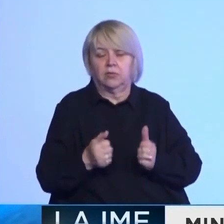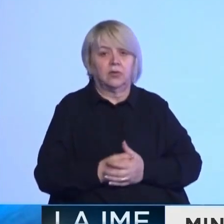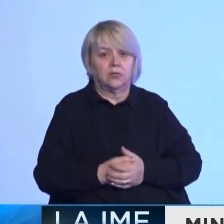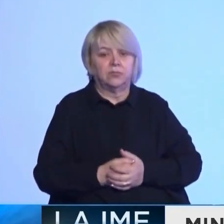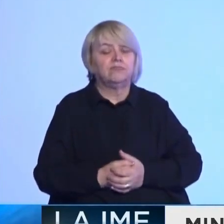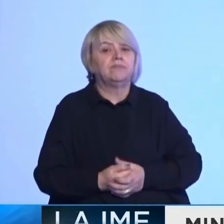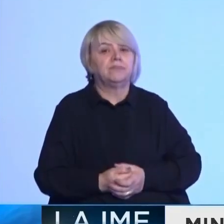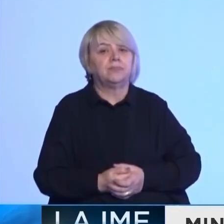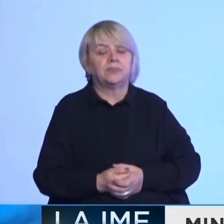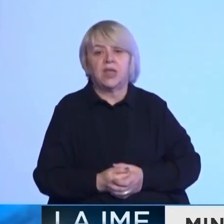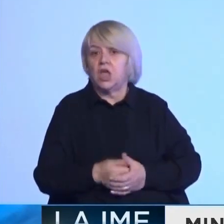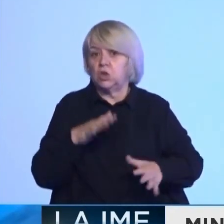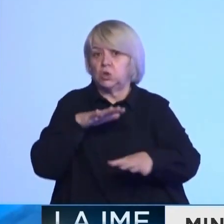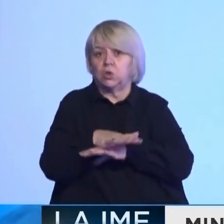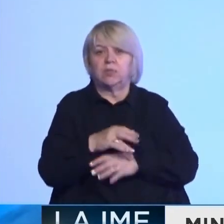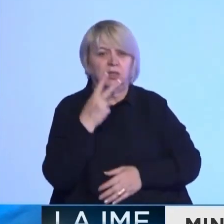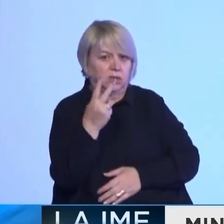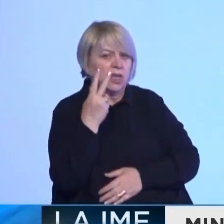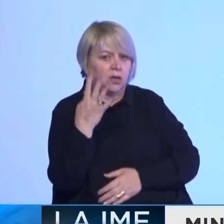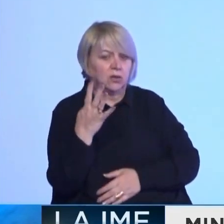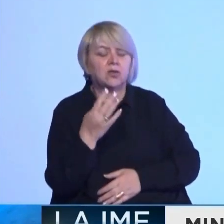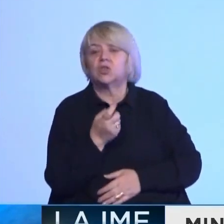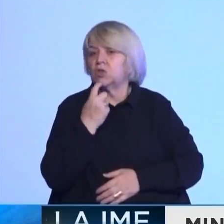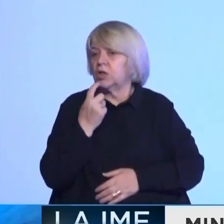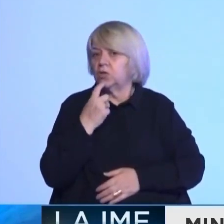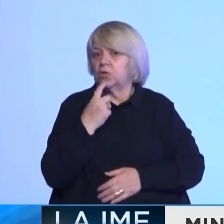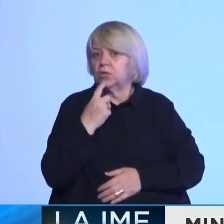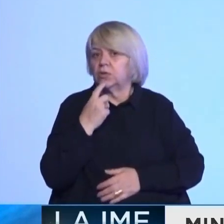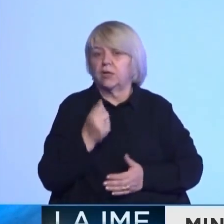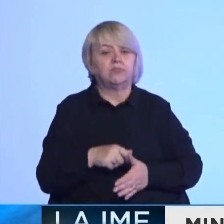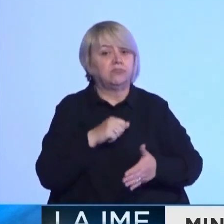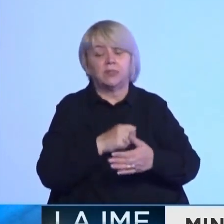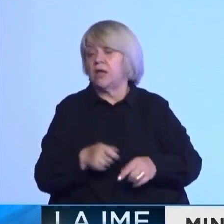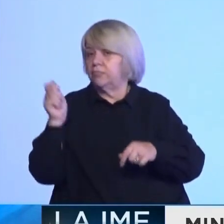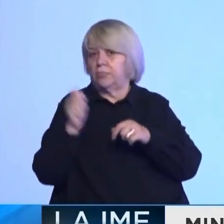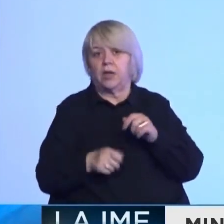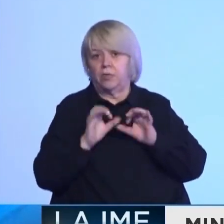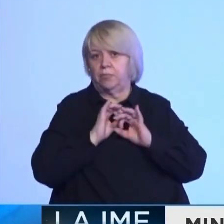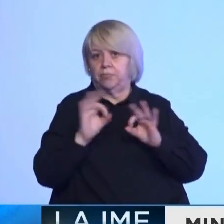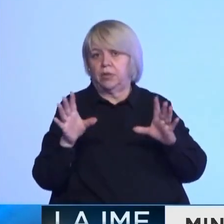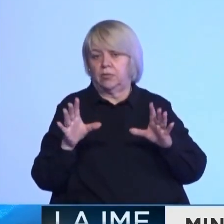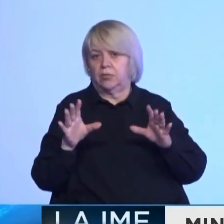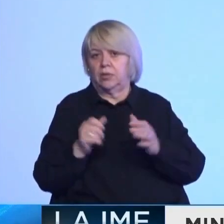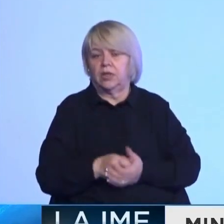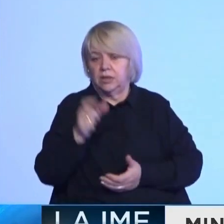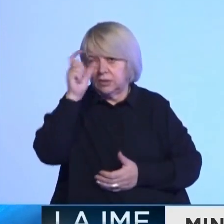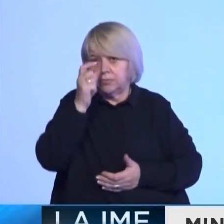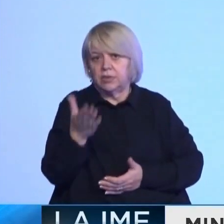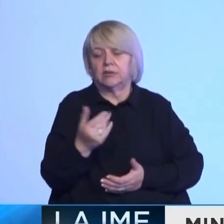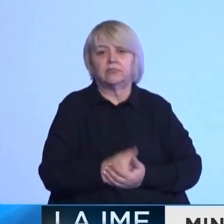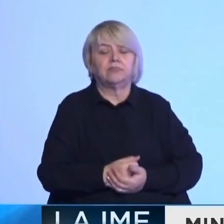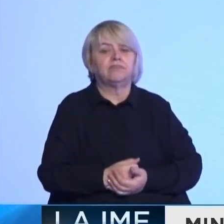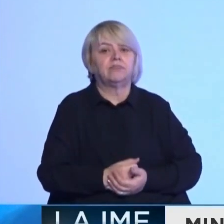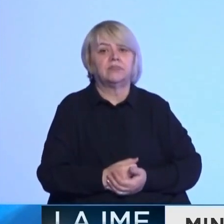me saksisht për sërmin e 24 shtatorit dhe për mos në të shkimin e këti sërmin nga ona e Republikës Sërbis, si edhe